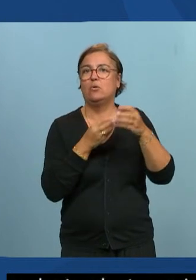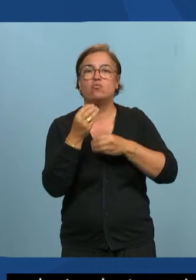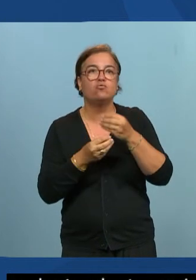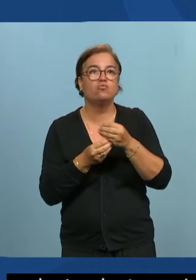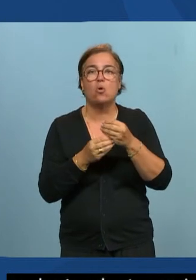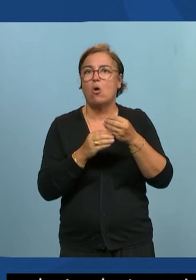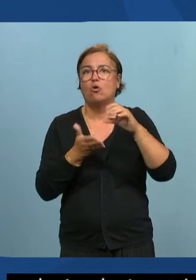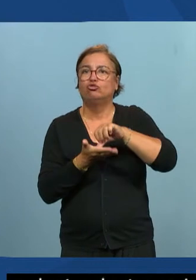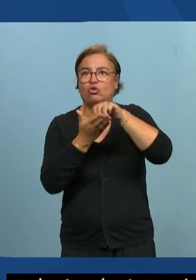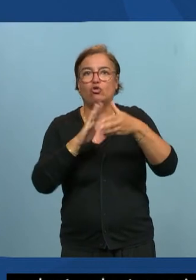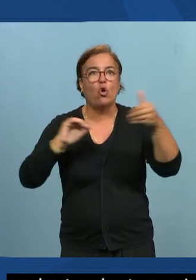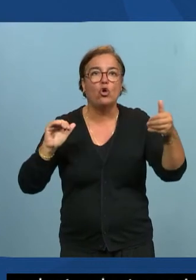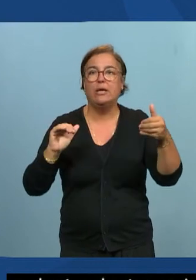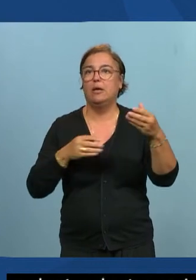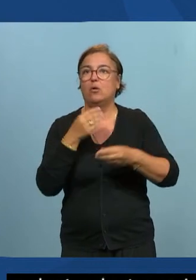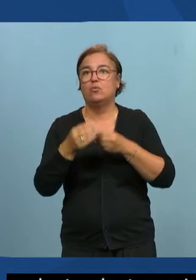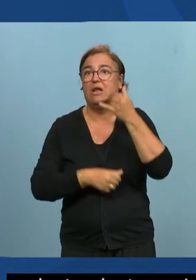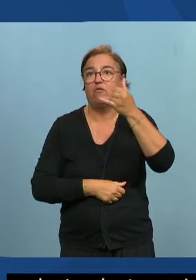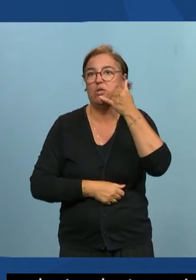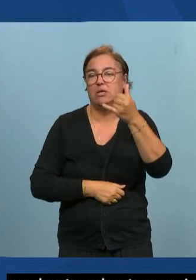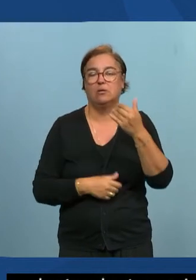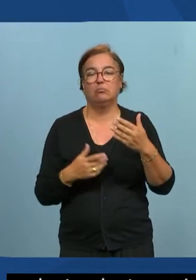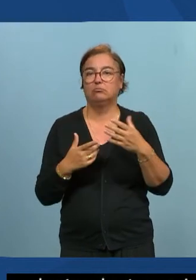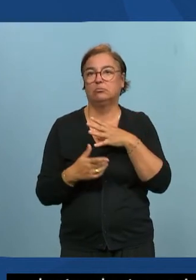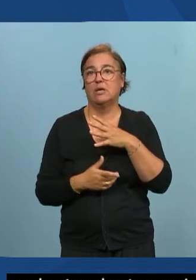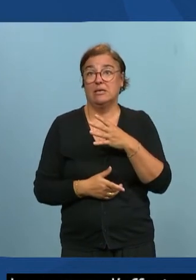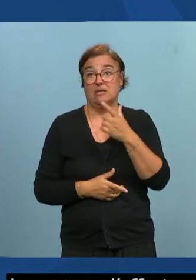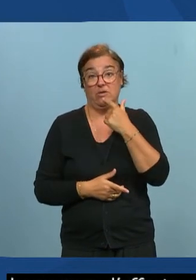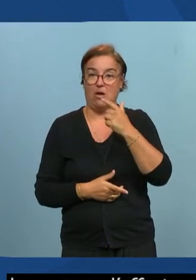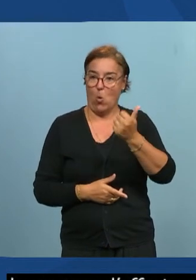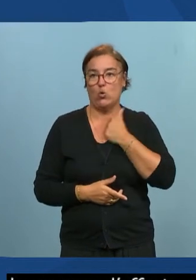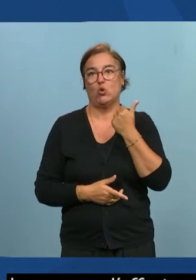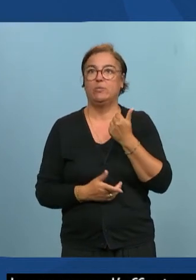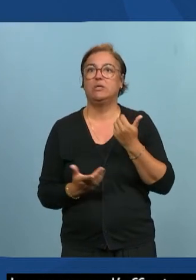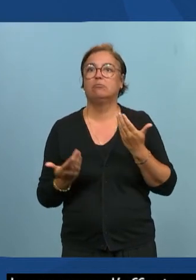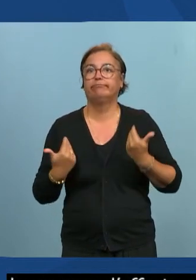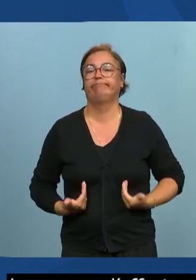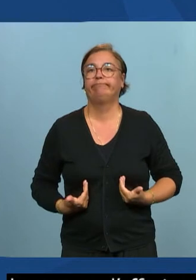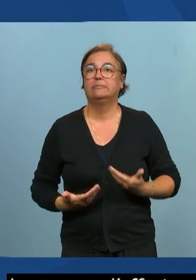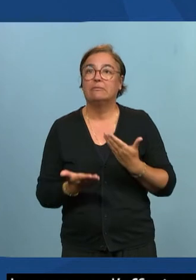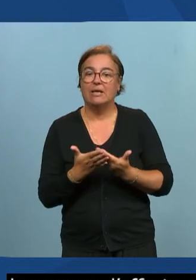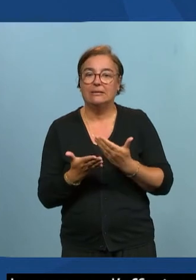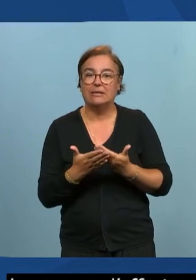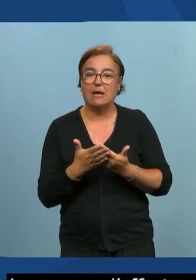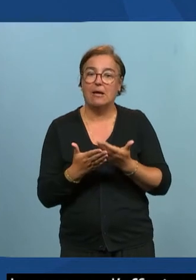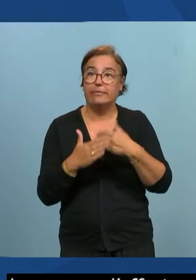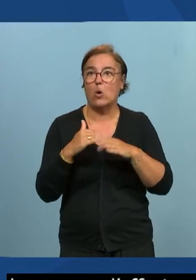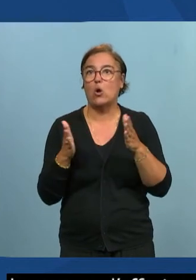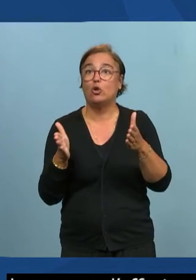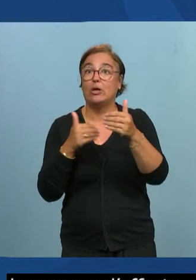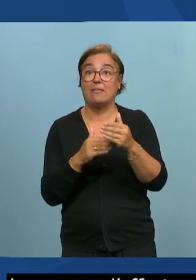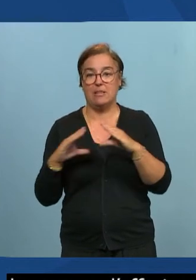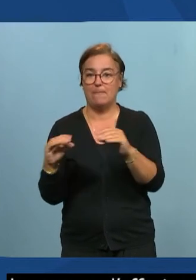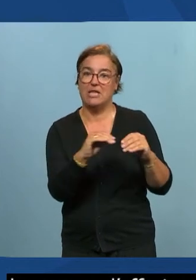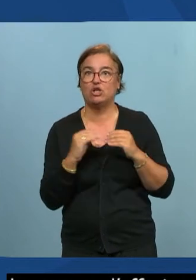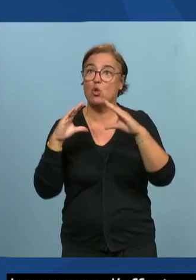un centre de téléphonie mis en place ça nous permet d'être autonome et ça c'est dans le cas ça reste dans le cadre de l'aménagement